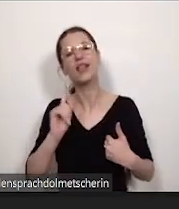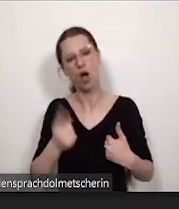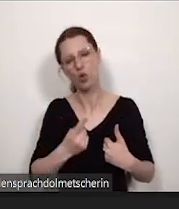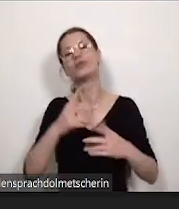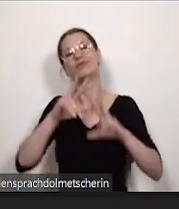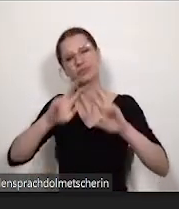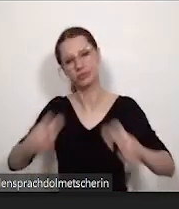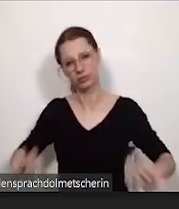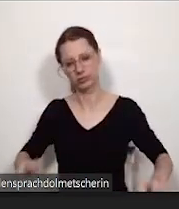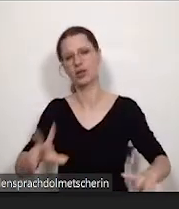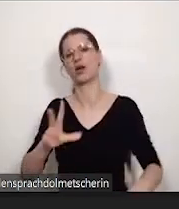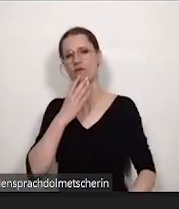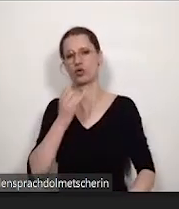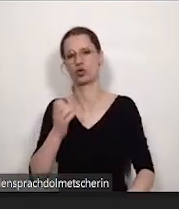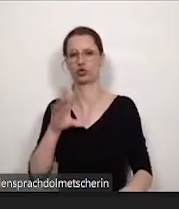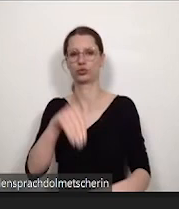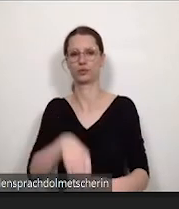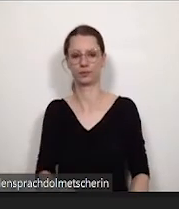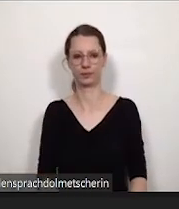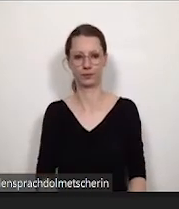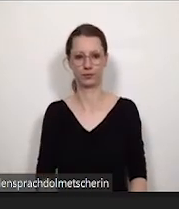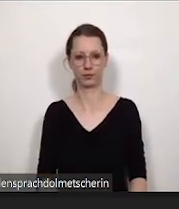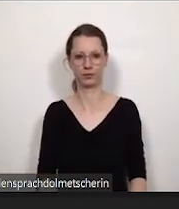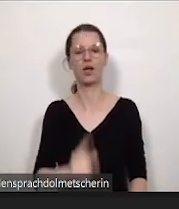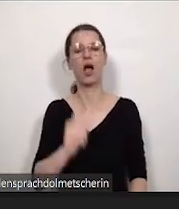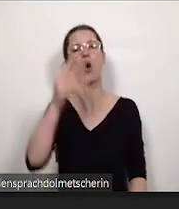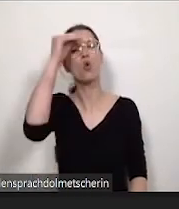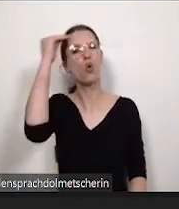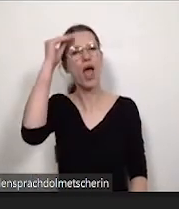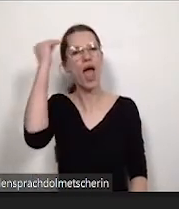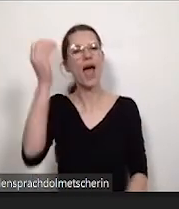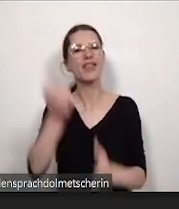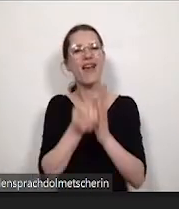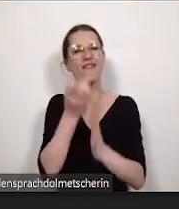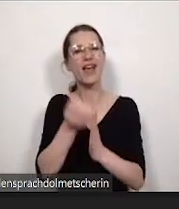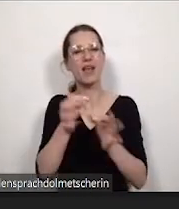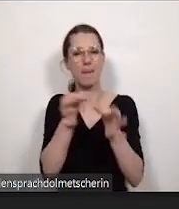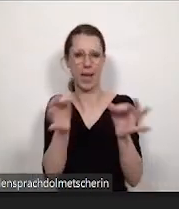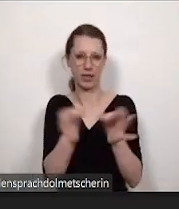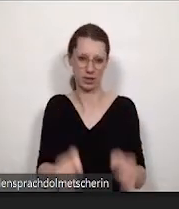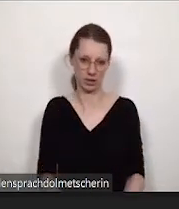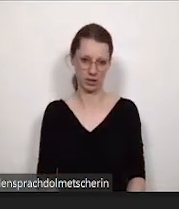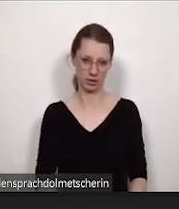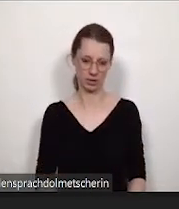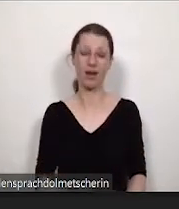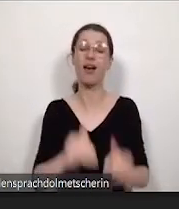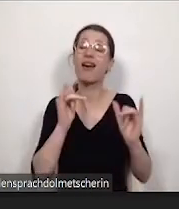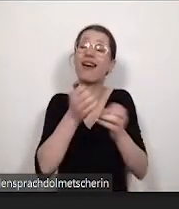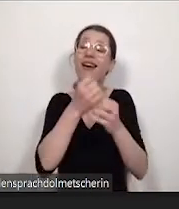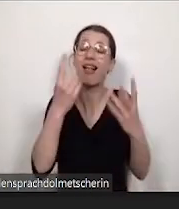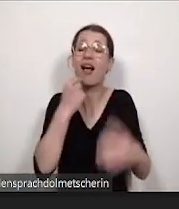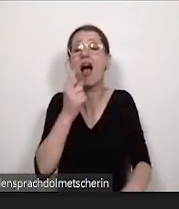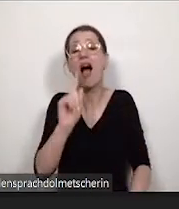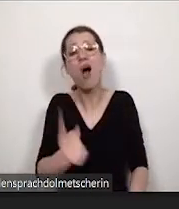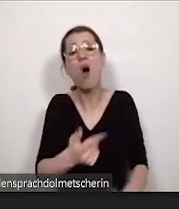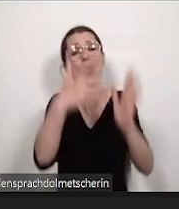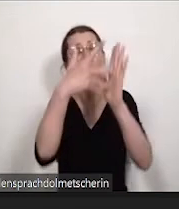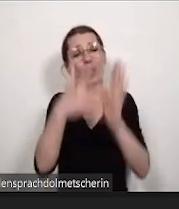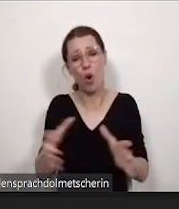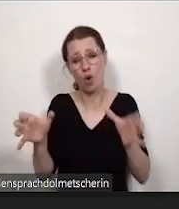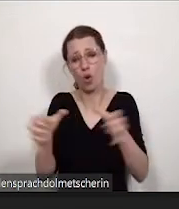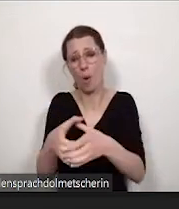integrieren und damit auch Lerneffekte messen. Natürlich bedarf es dabei auch einer Kontrollgruppe,